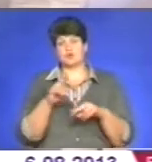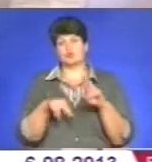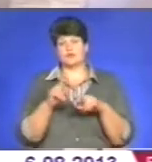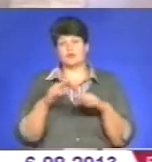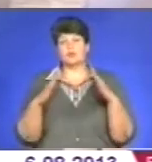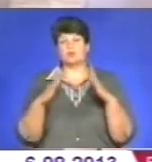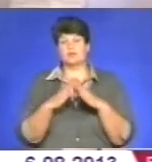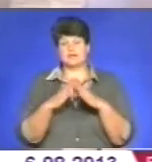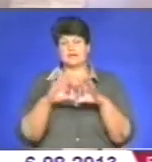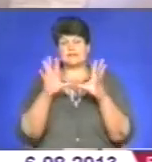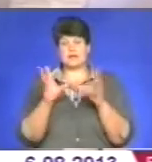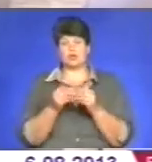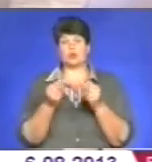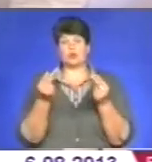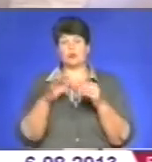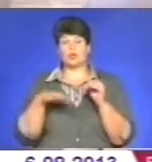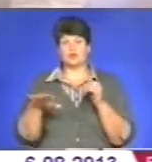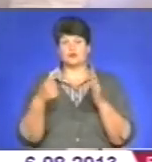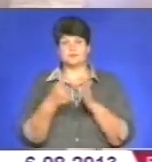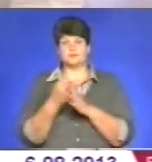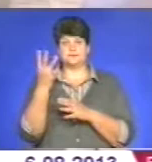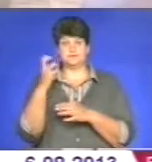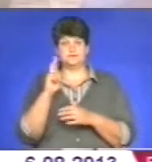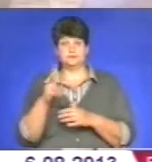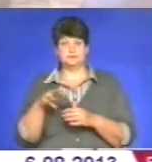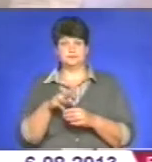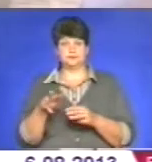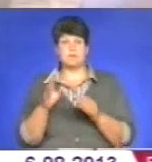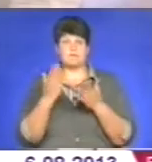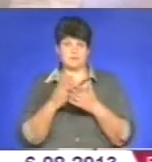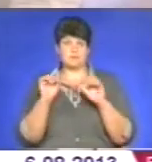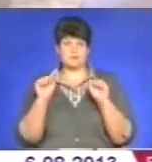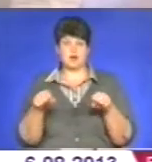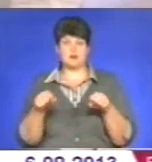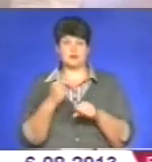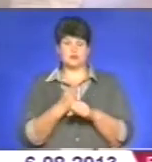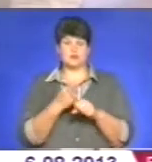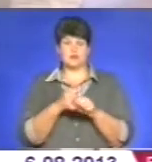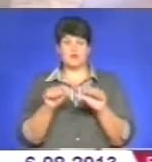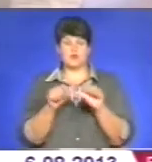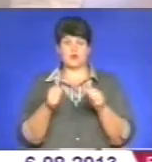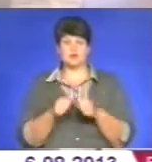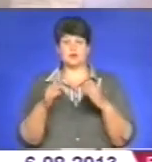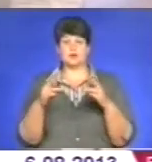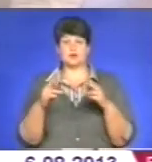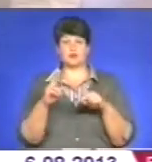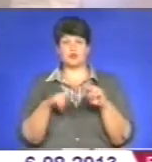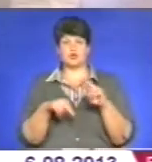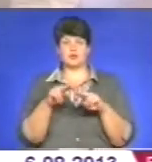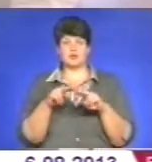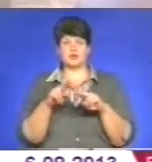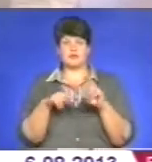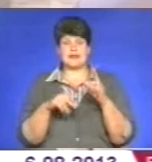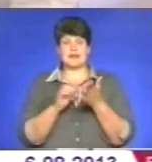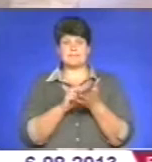будинок загальною площою до 300 квадратних метрів, має право виготовити, оформити будівельний паспорт. Це